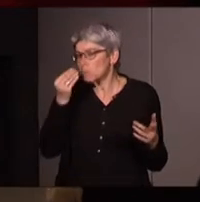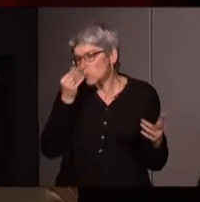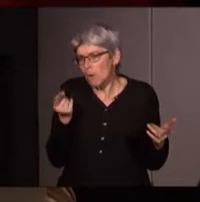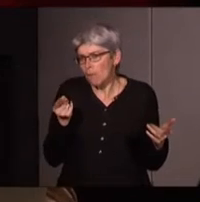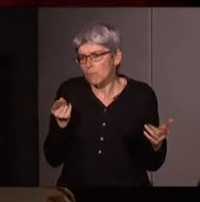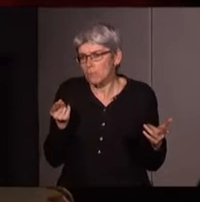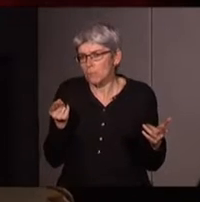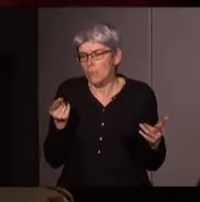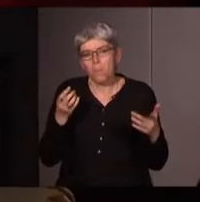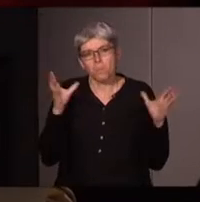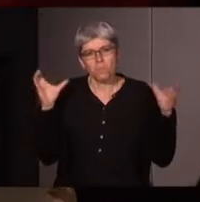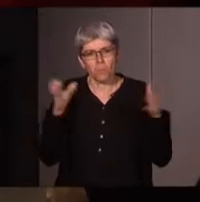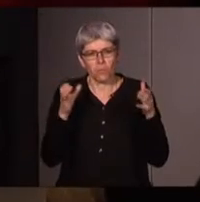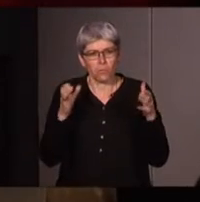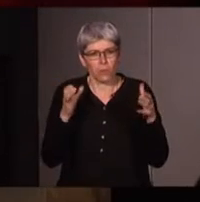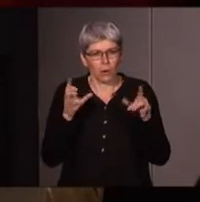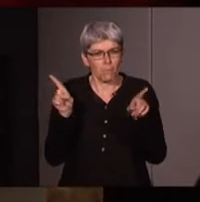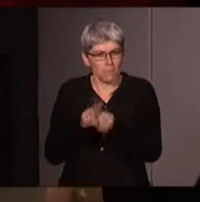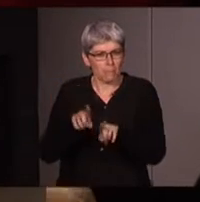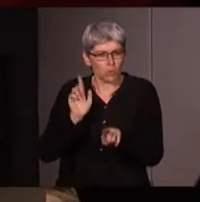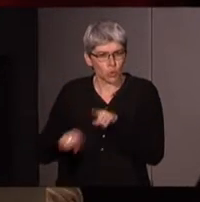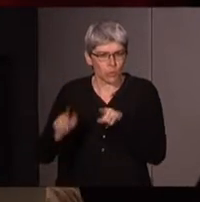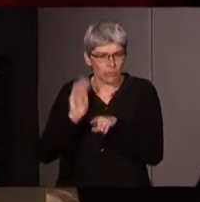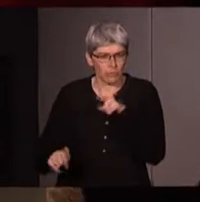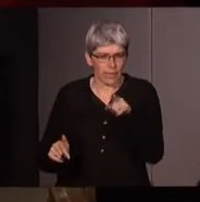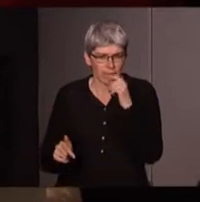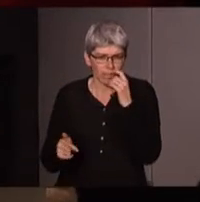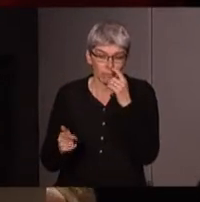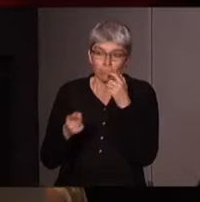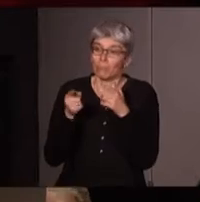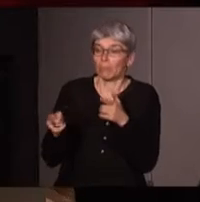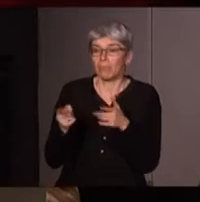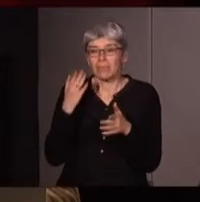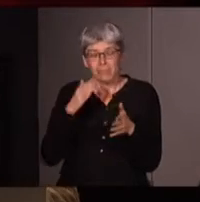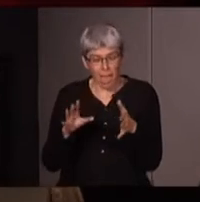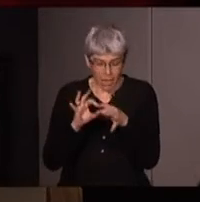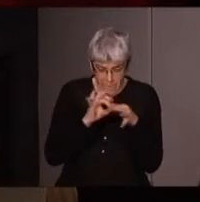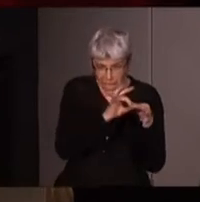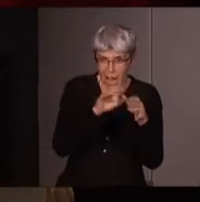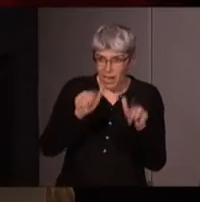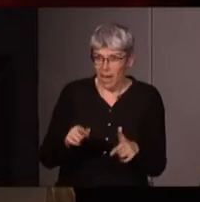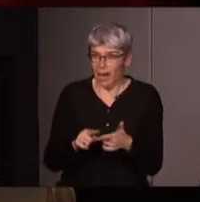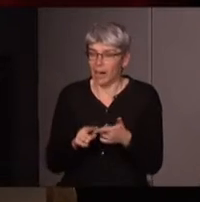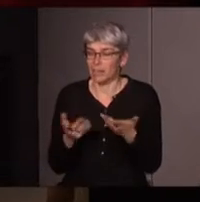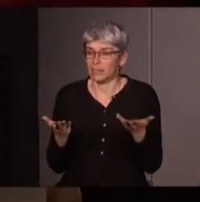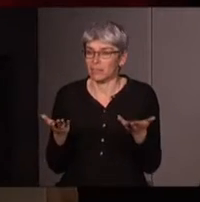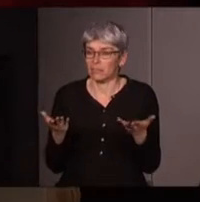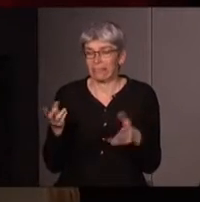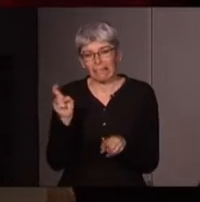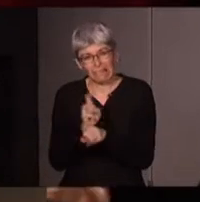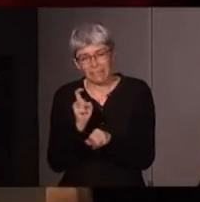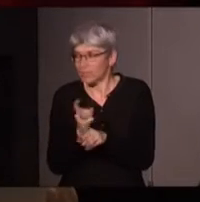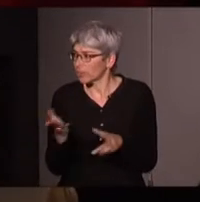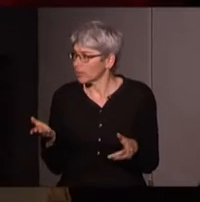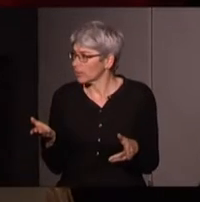dis que dans les mouvements écoféministes, voilà, tout ce qu'il demande à être articulé, tout ce dont il dénonce, elle n pas d'accord,